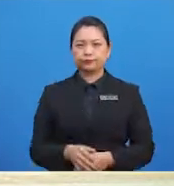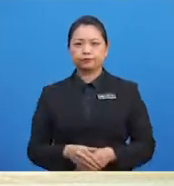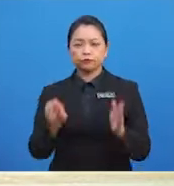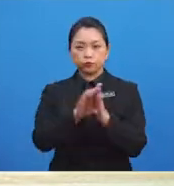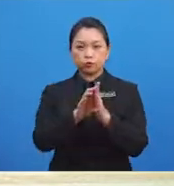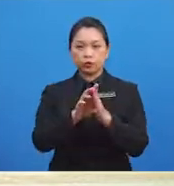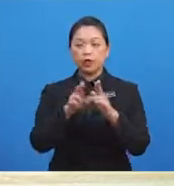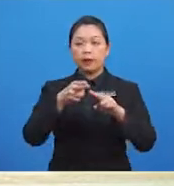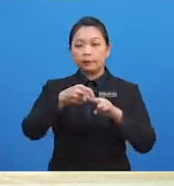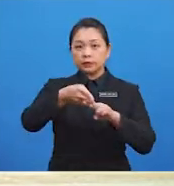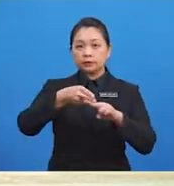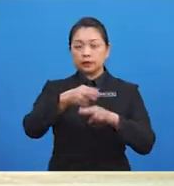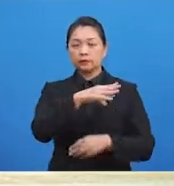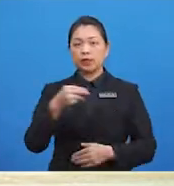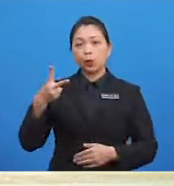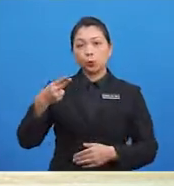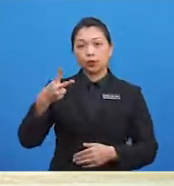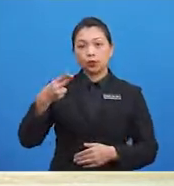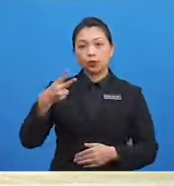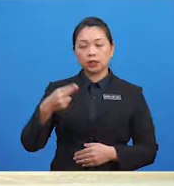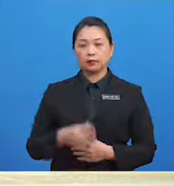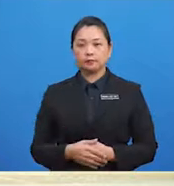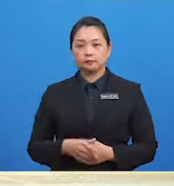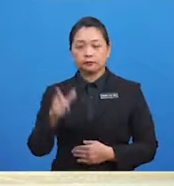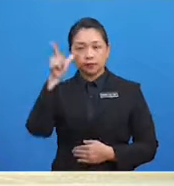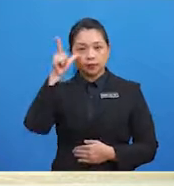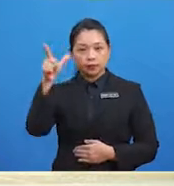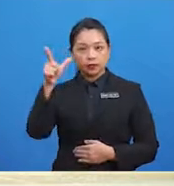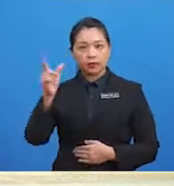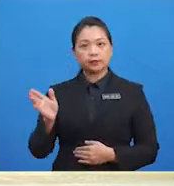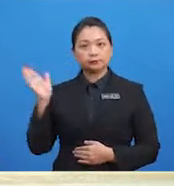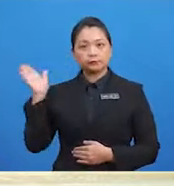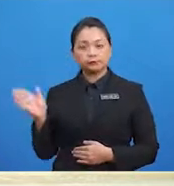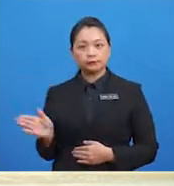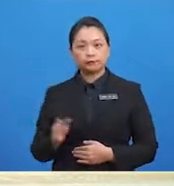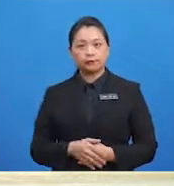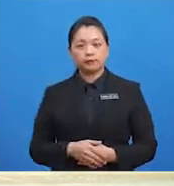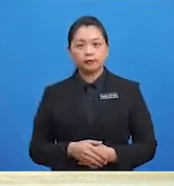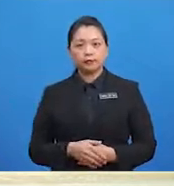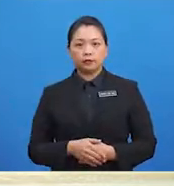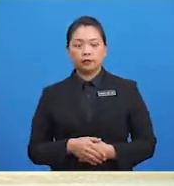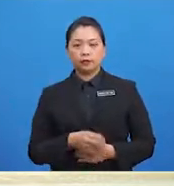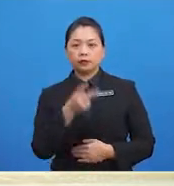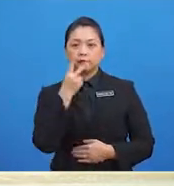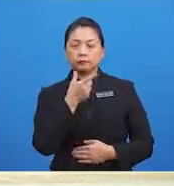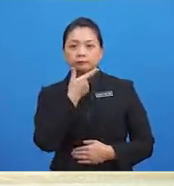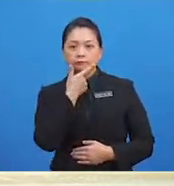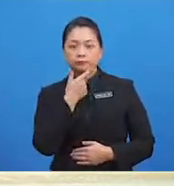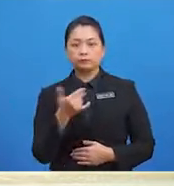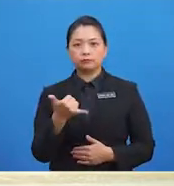eh, budak itu main dengan api Boleh tak main dengan api? Tak boleh ya,